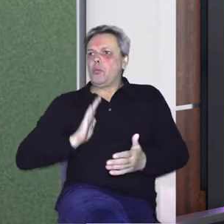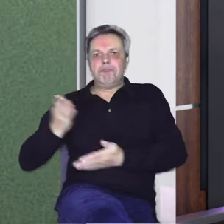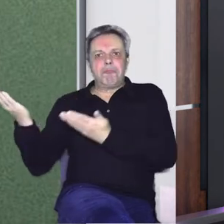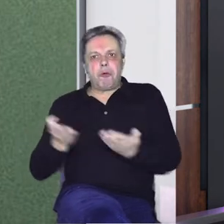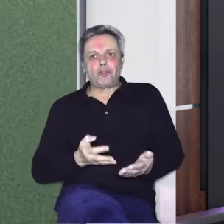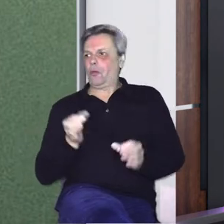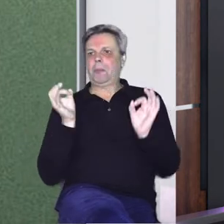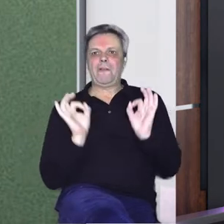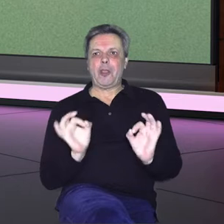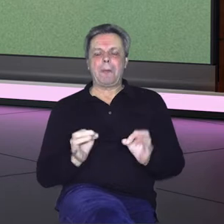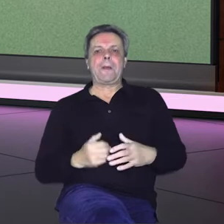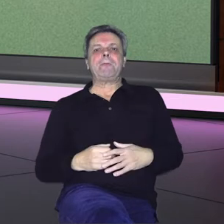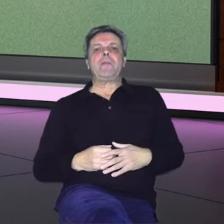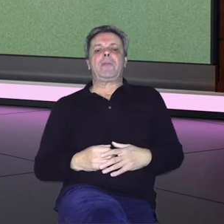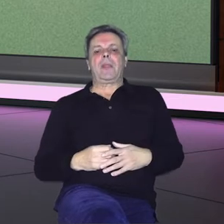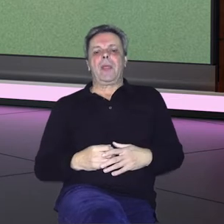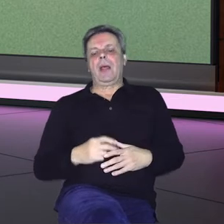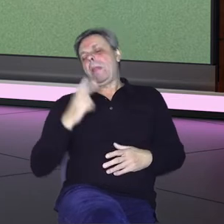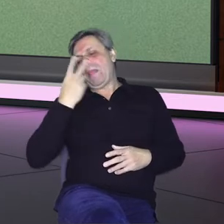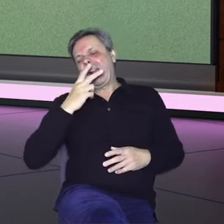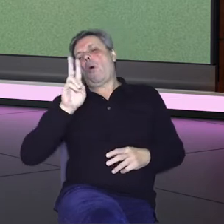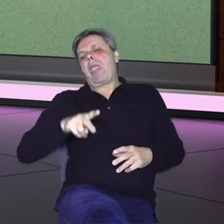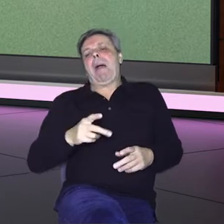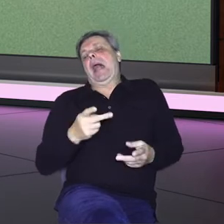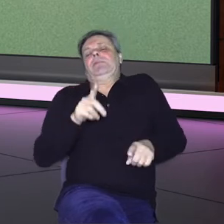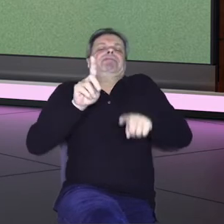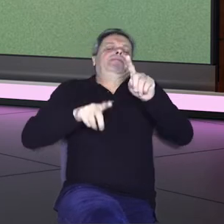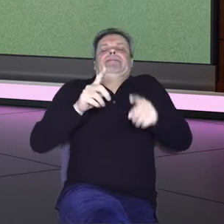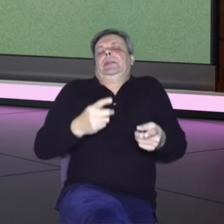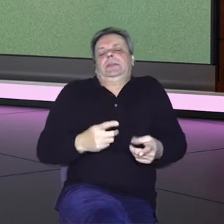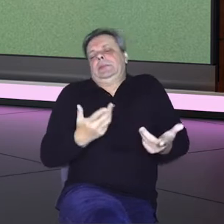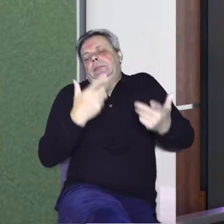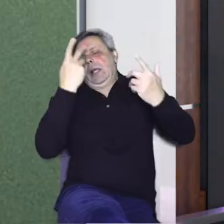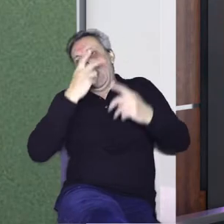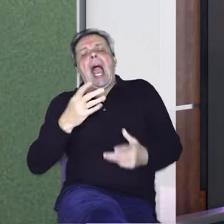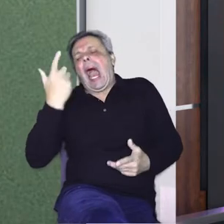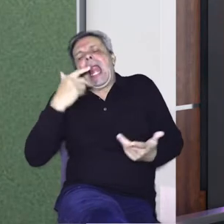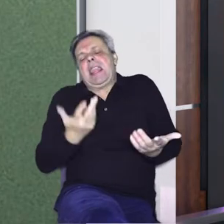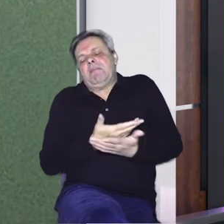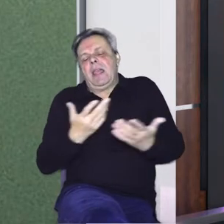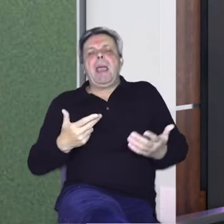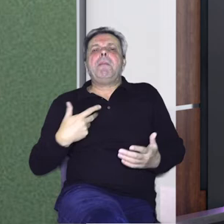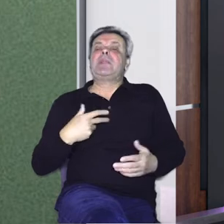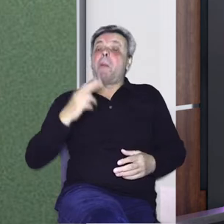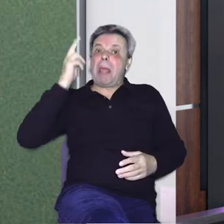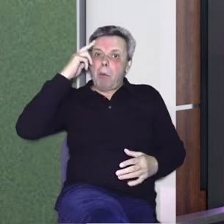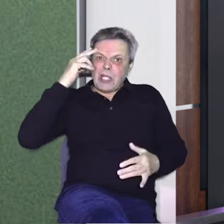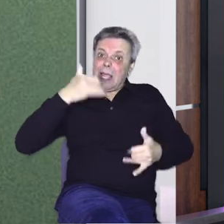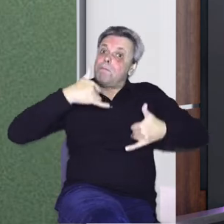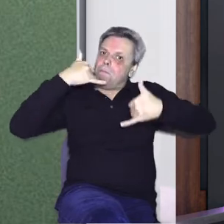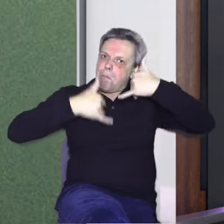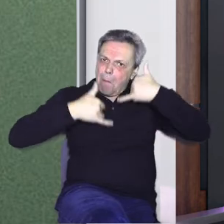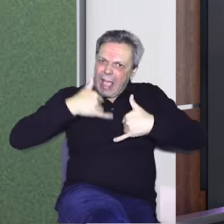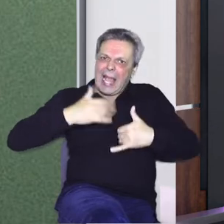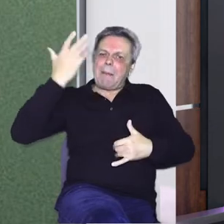gostoljubljivi, dobri. Naravno, bude par izuzetaka kao i u svakom selu, to je obavezno. Ali eto, bili smo poznati pomlijekari, drago mi da